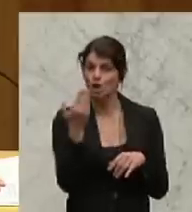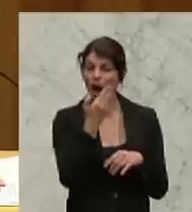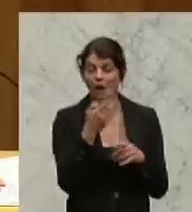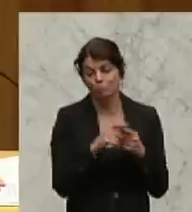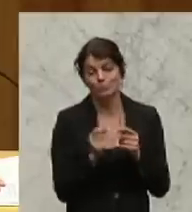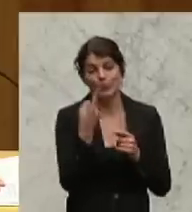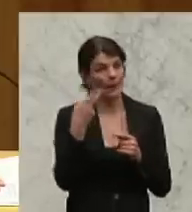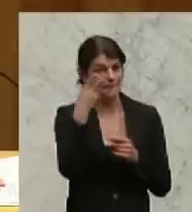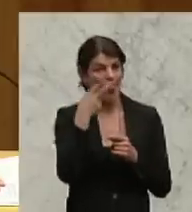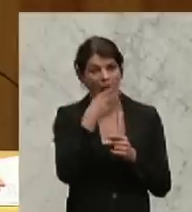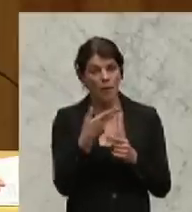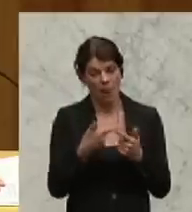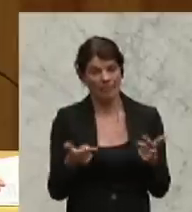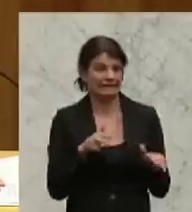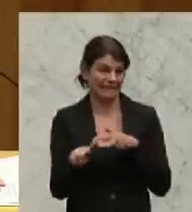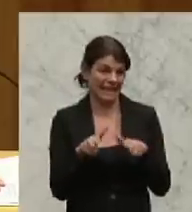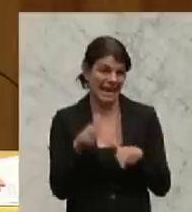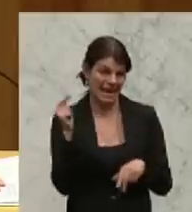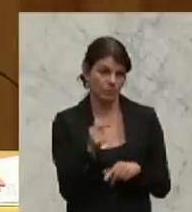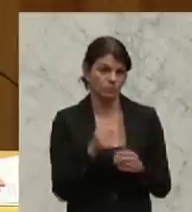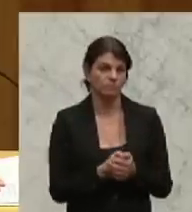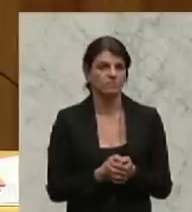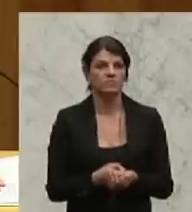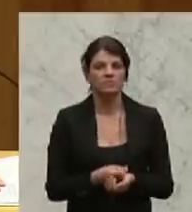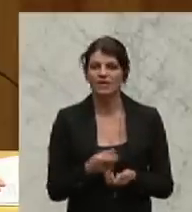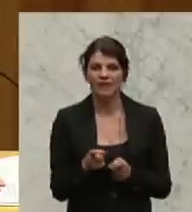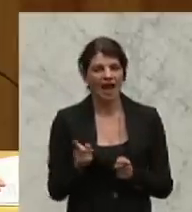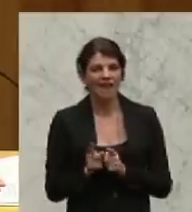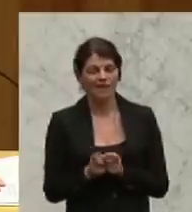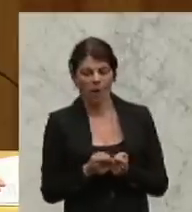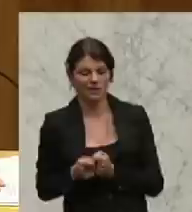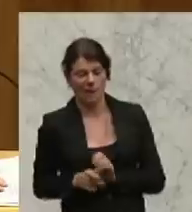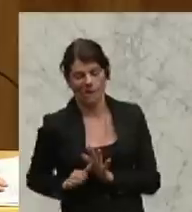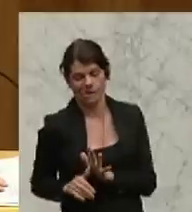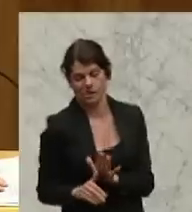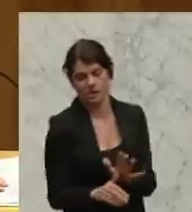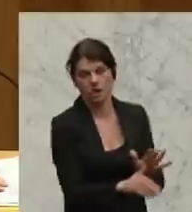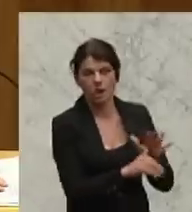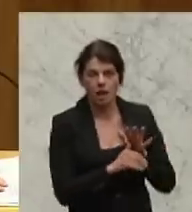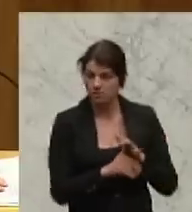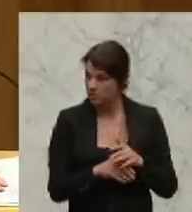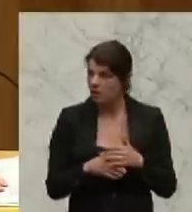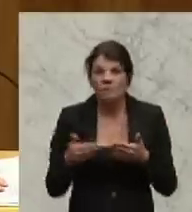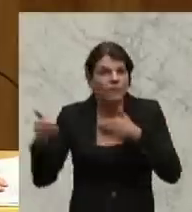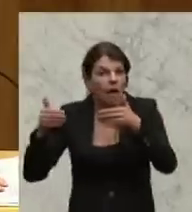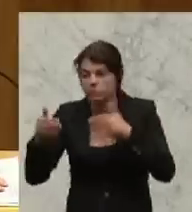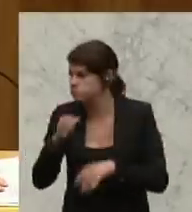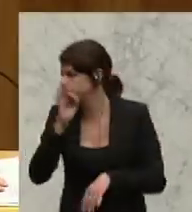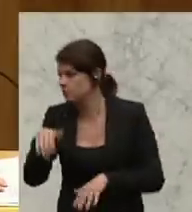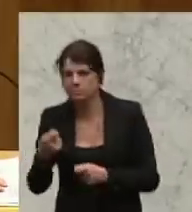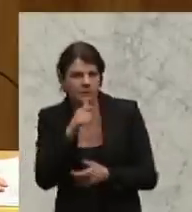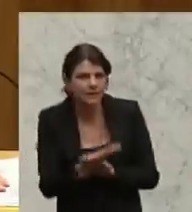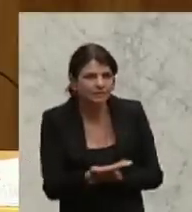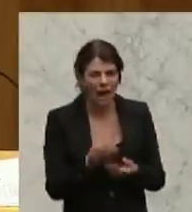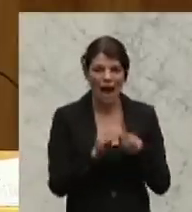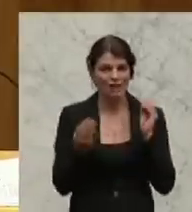Landesregierung, die hier eine Plünderung organisiert hat, die ihresgleichen sucht. Das Geschäftsmodell war ein